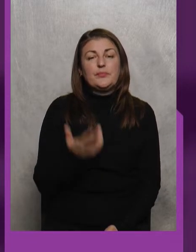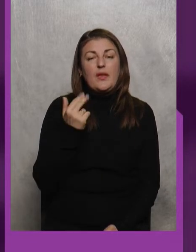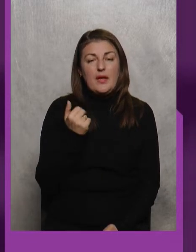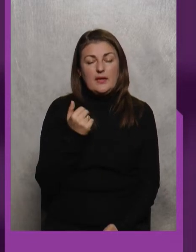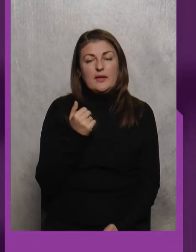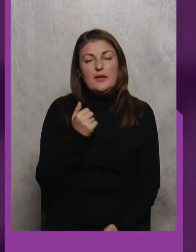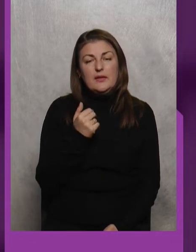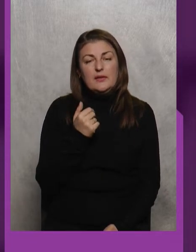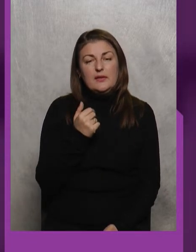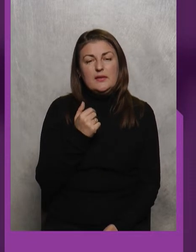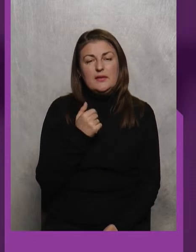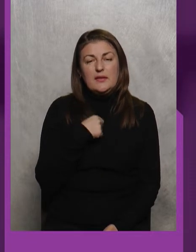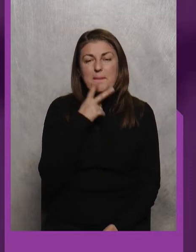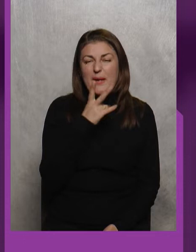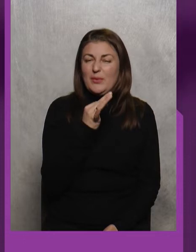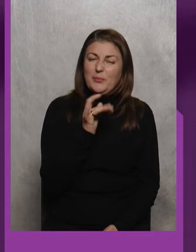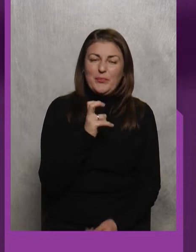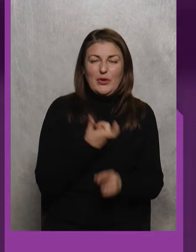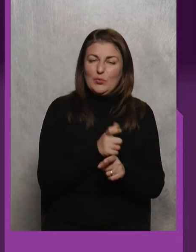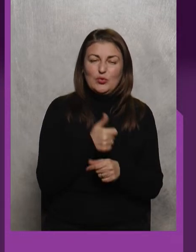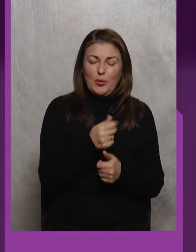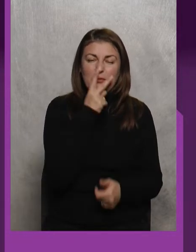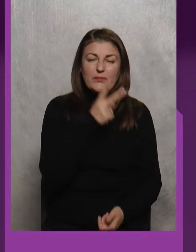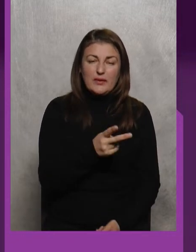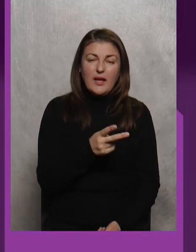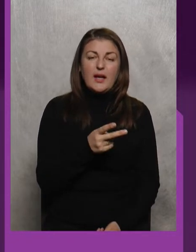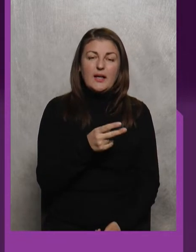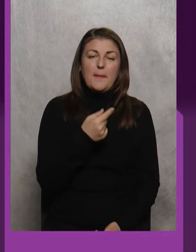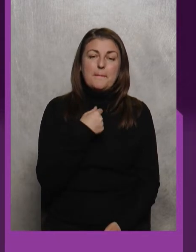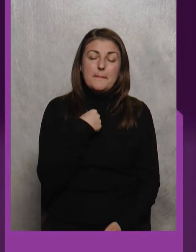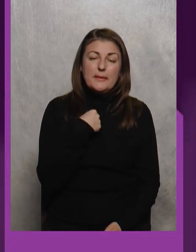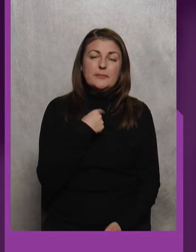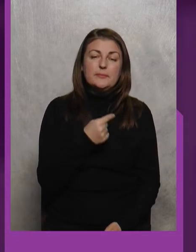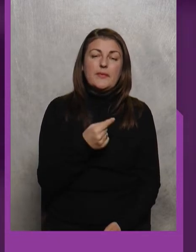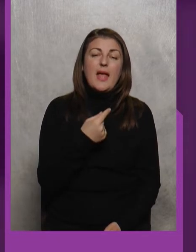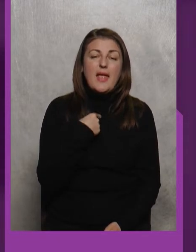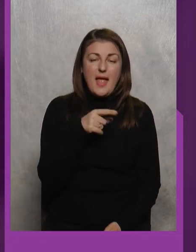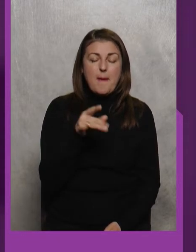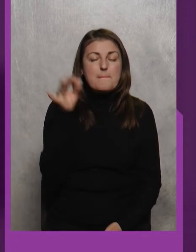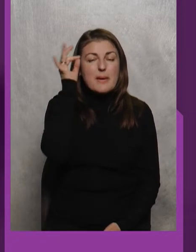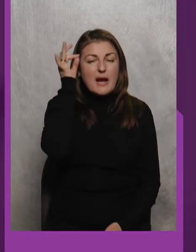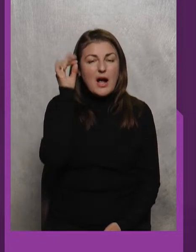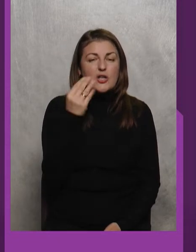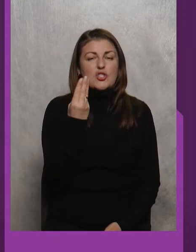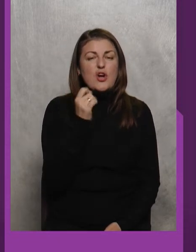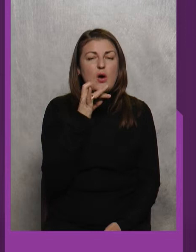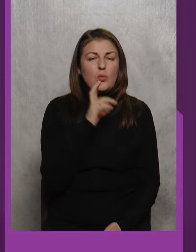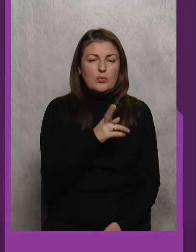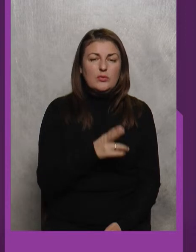ну погано видно Не дуже добре, але ми знаємо Я пригадую Я Шаров